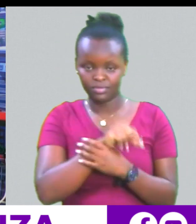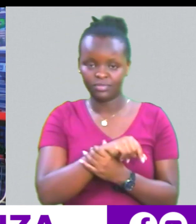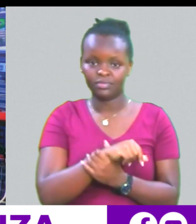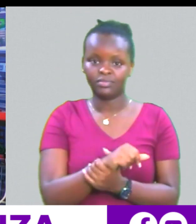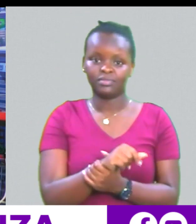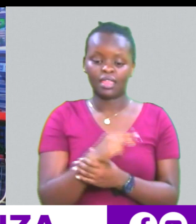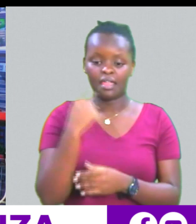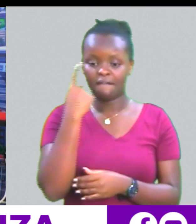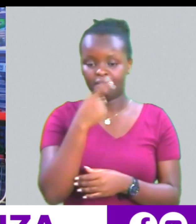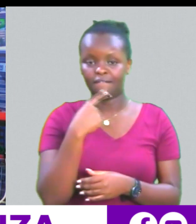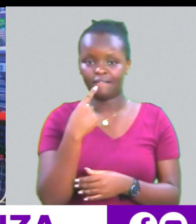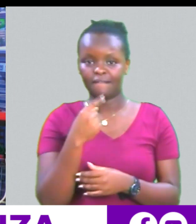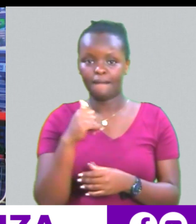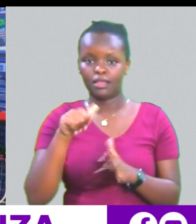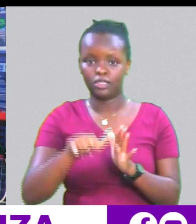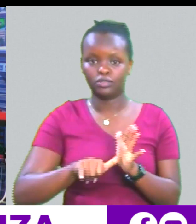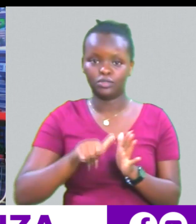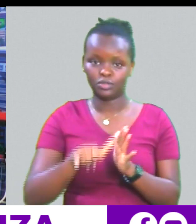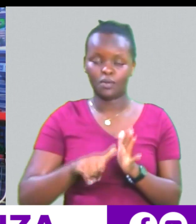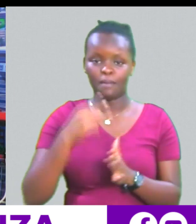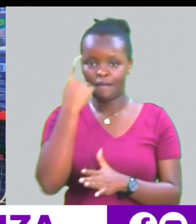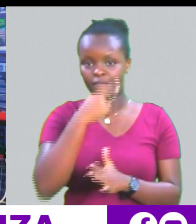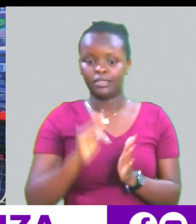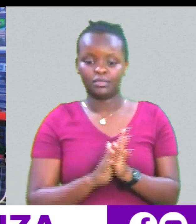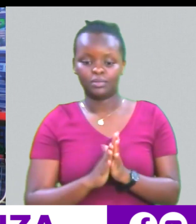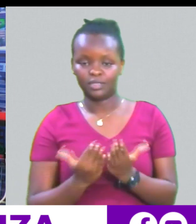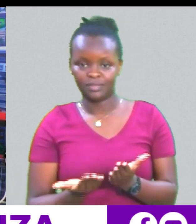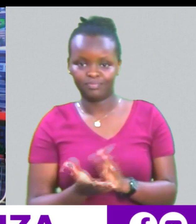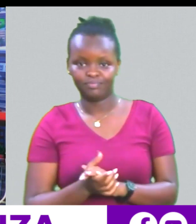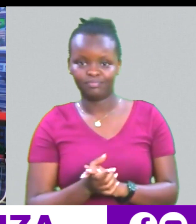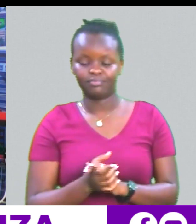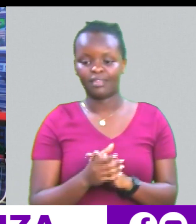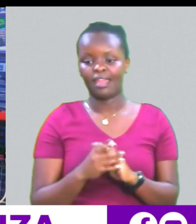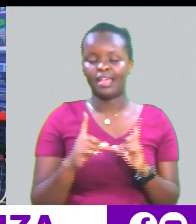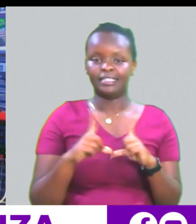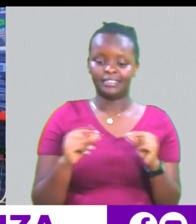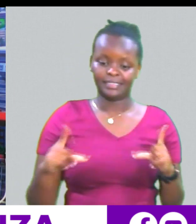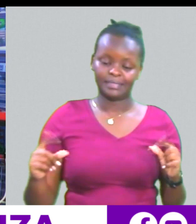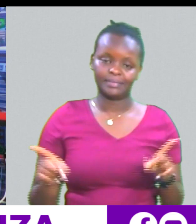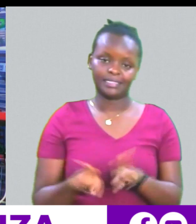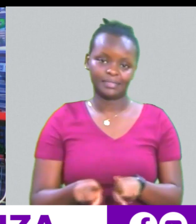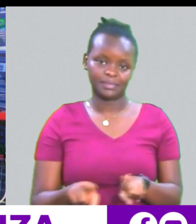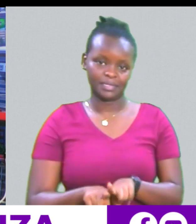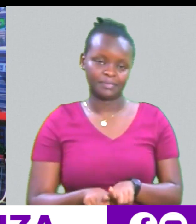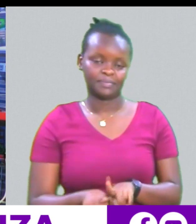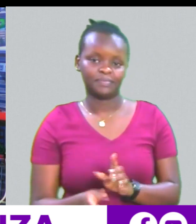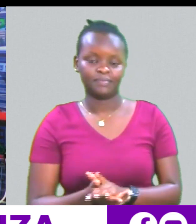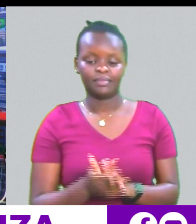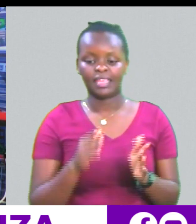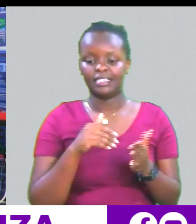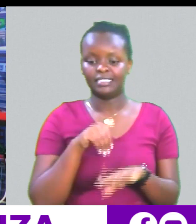Where else Youtube Facebook Yeah Pia ya i meti The number is Subscribe The number is I'm going Love you